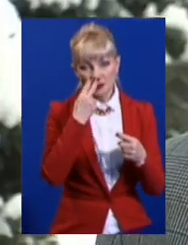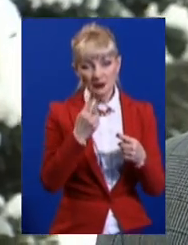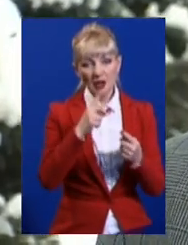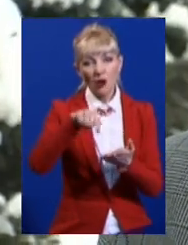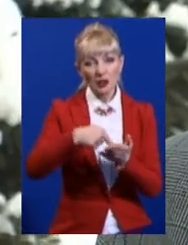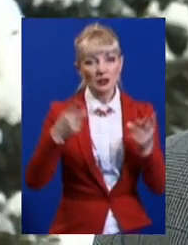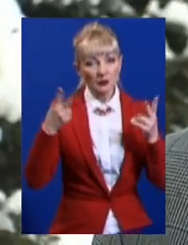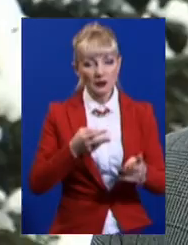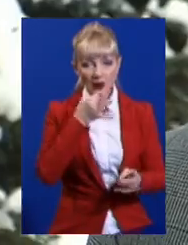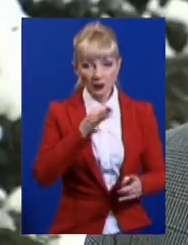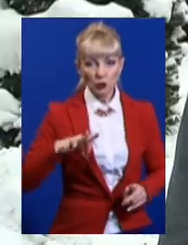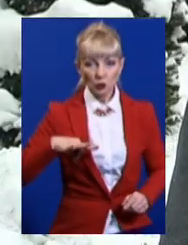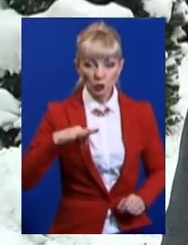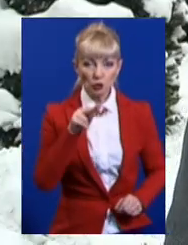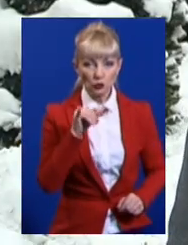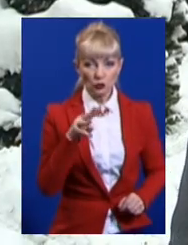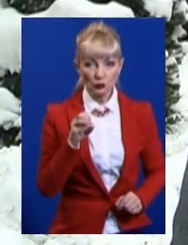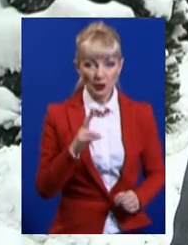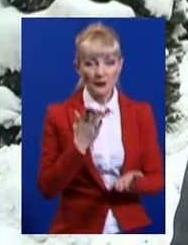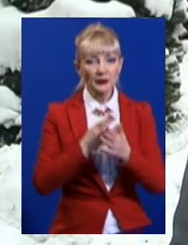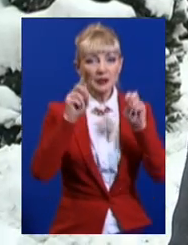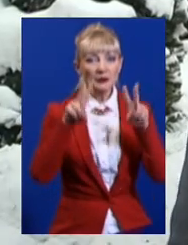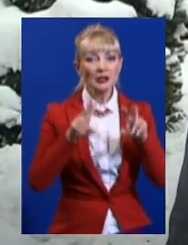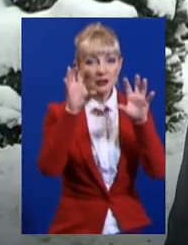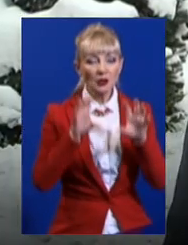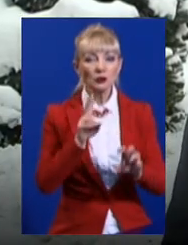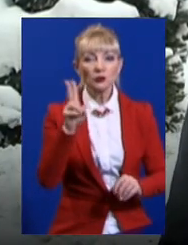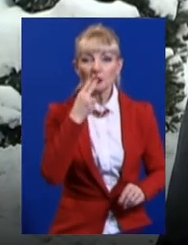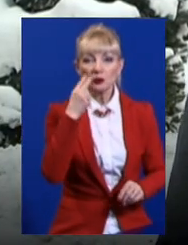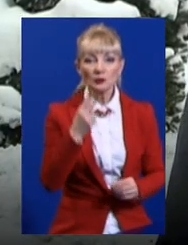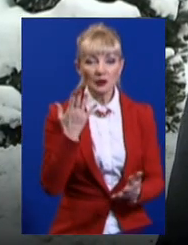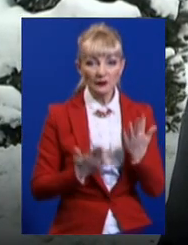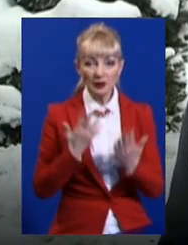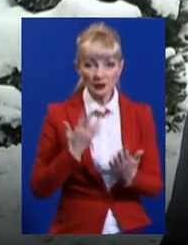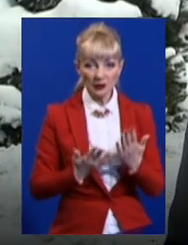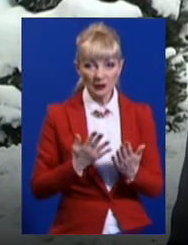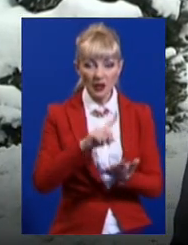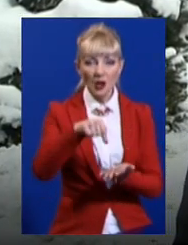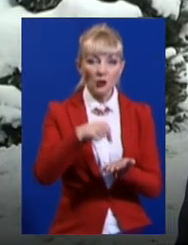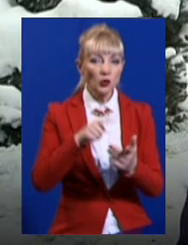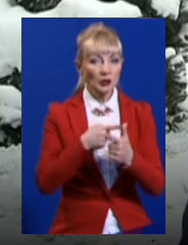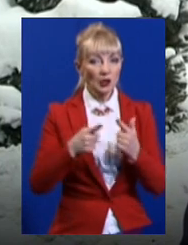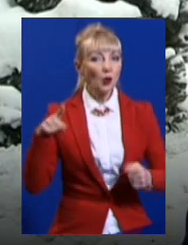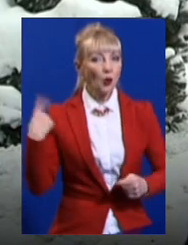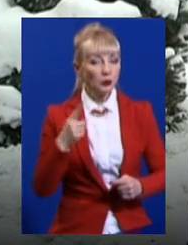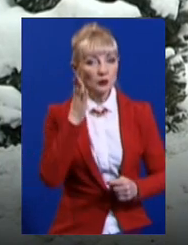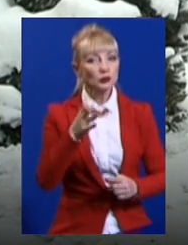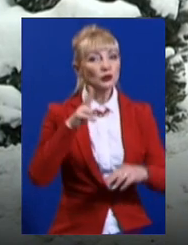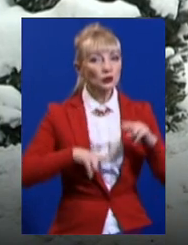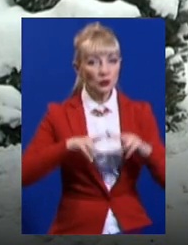говорить юрист Роман Чумак. Є спеціальний закон, який передбачає, що якщо місто або область буде будувати